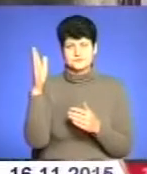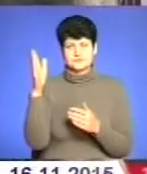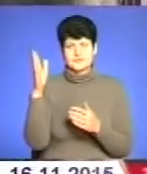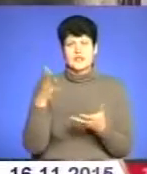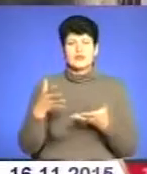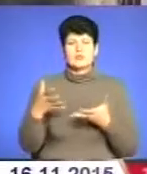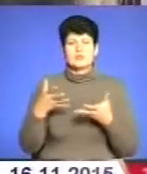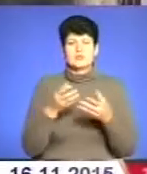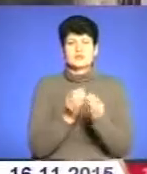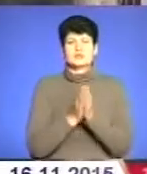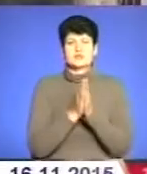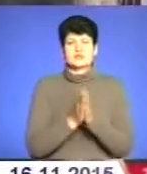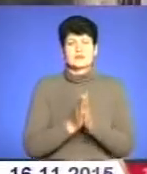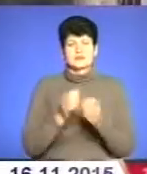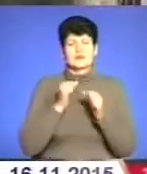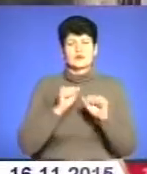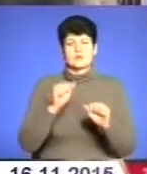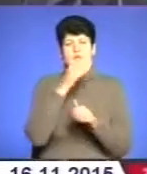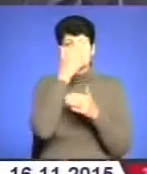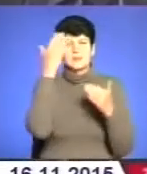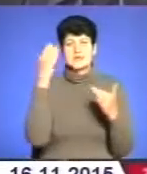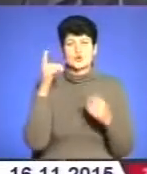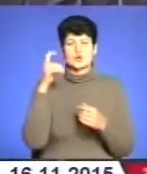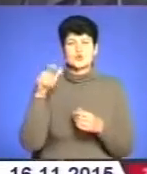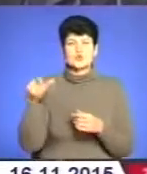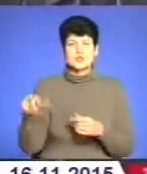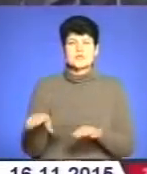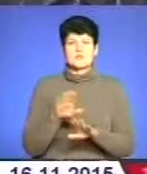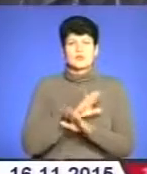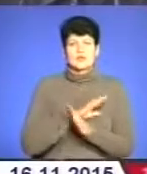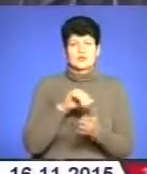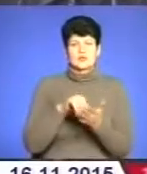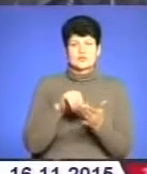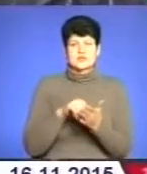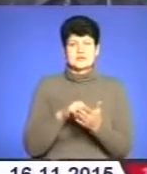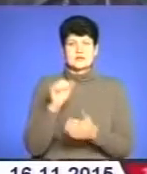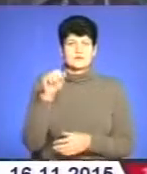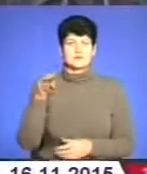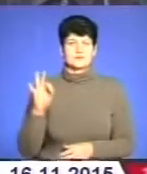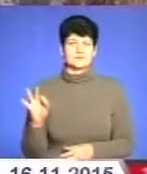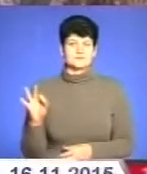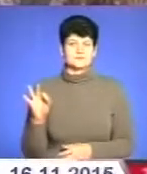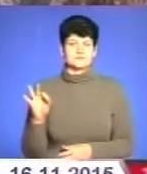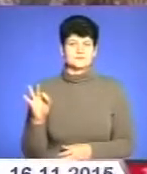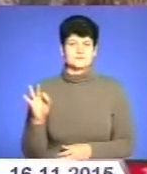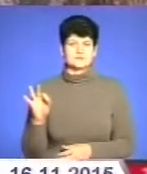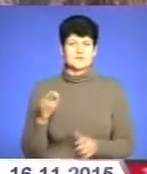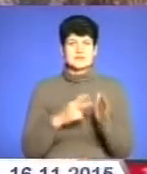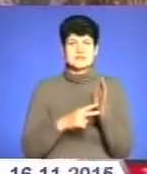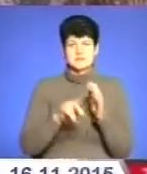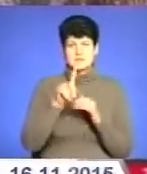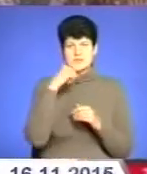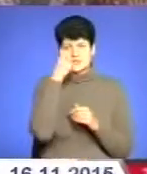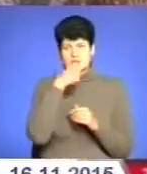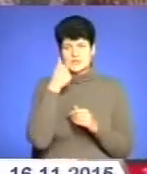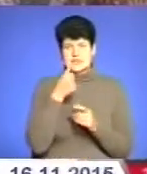молитва і за героїв Небесної Сотні, і за полеглих учасників антитерористичної операції. 71-ша річниця